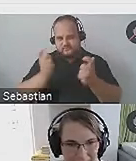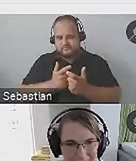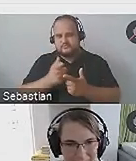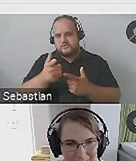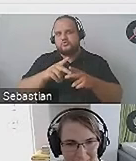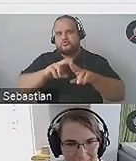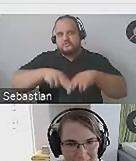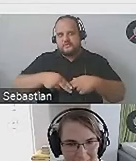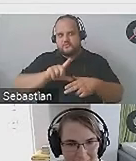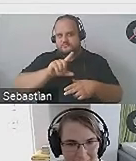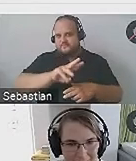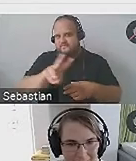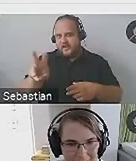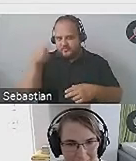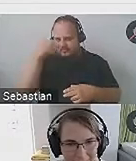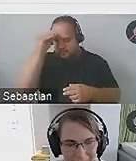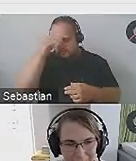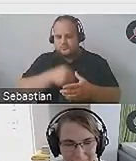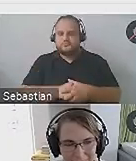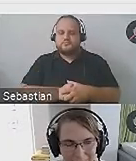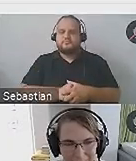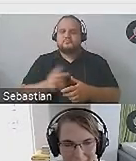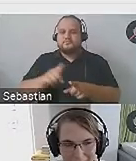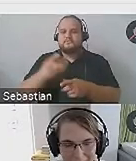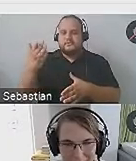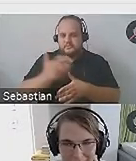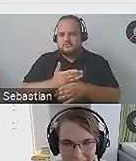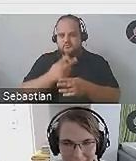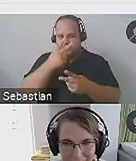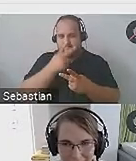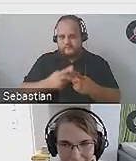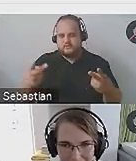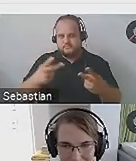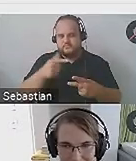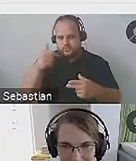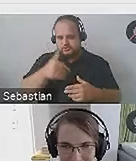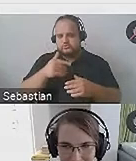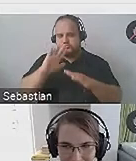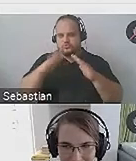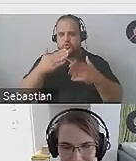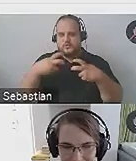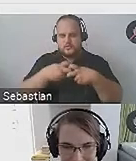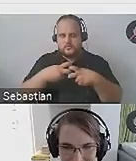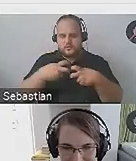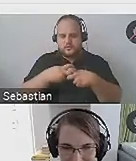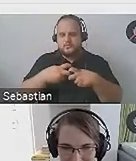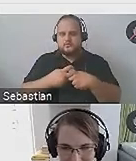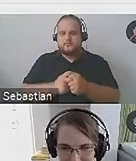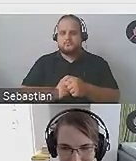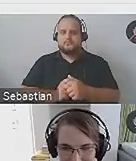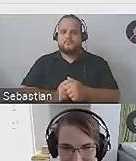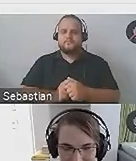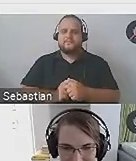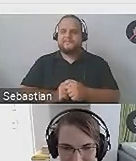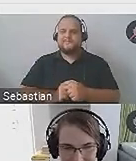zapraszamy serdecznie do odwiedzenia naszego portalu metodaspoetkurs.pl, gdzie znajdziecie